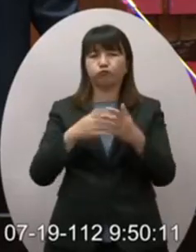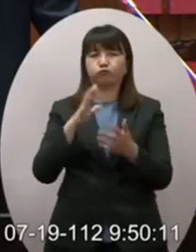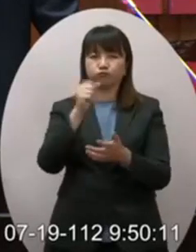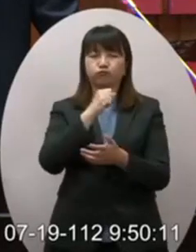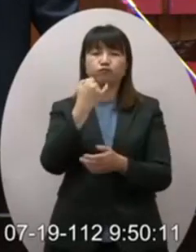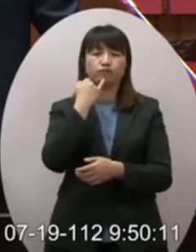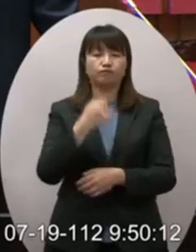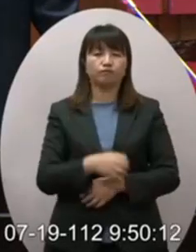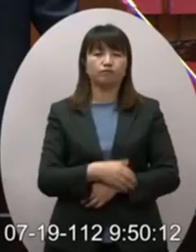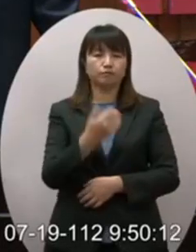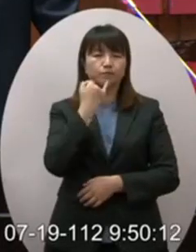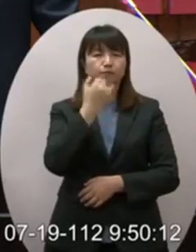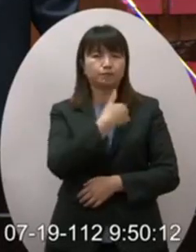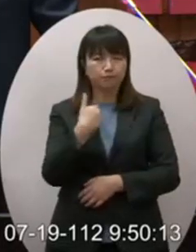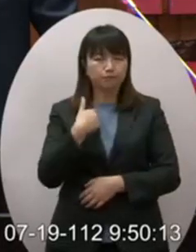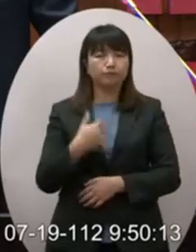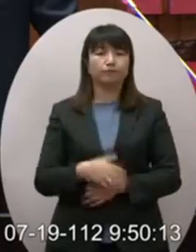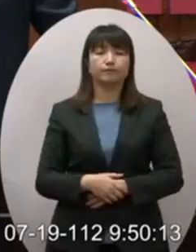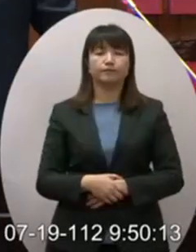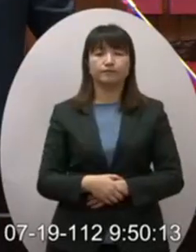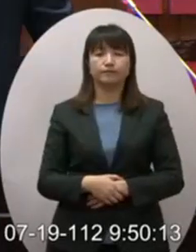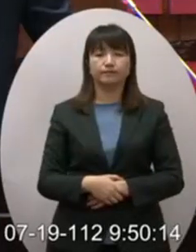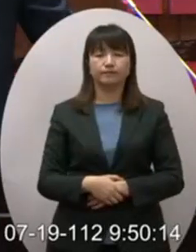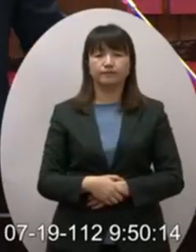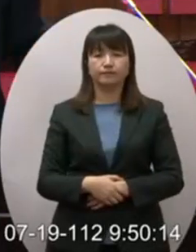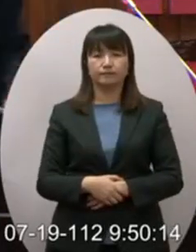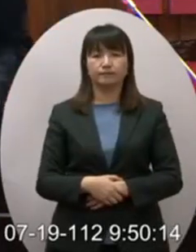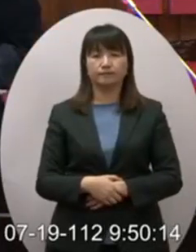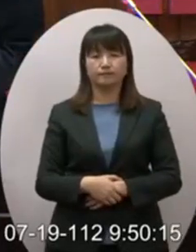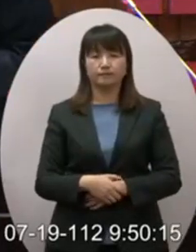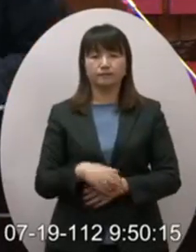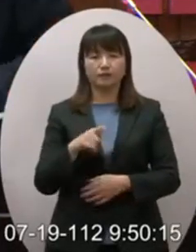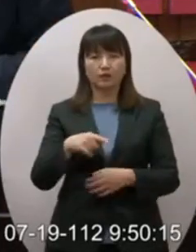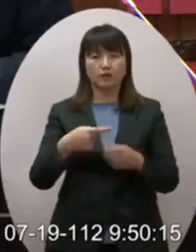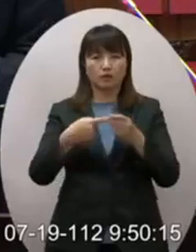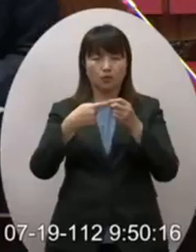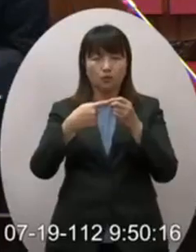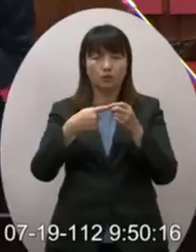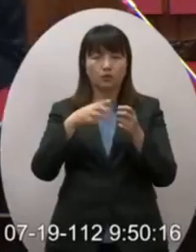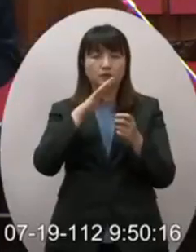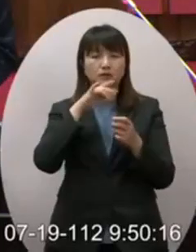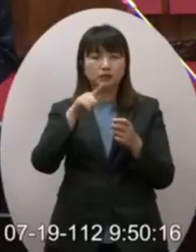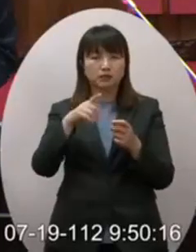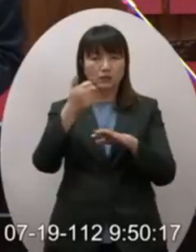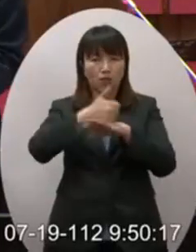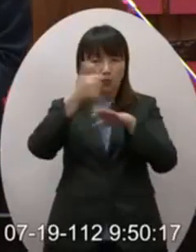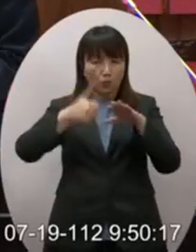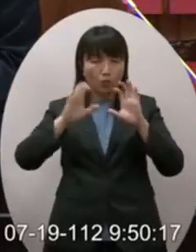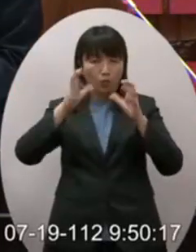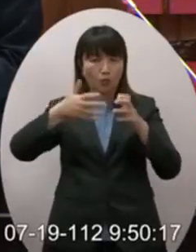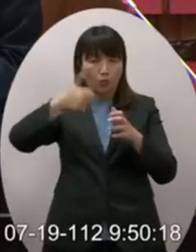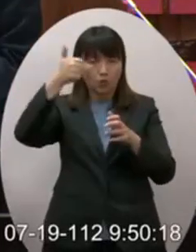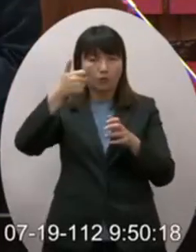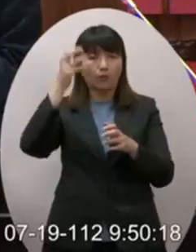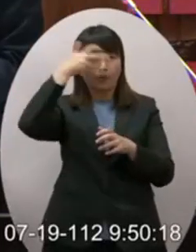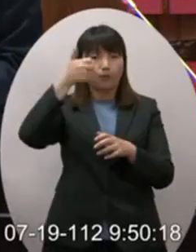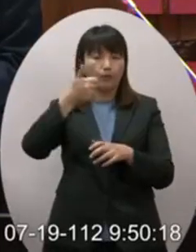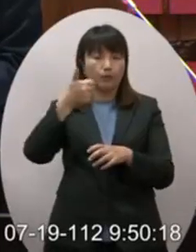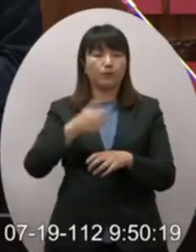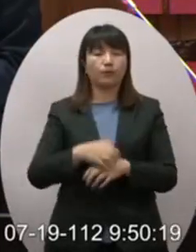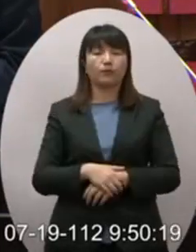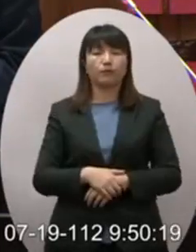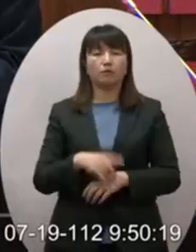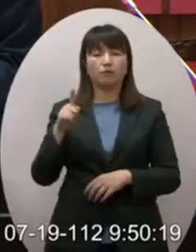對不對他說可能啦但這裡的重點就是說第一個他是一位前總統川普是一位前總統